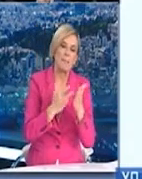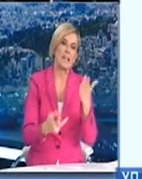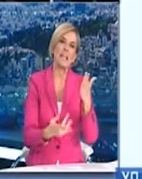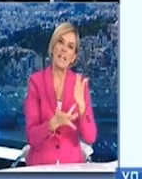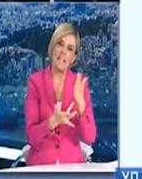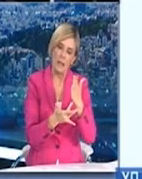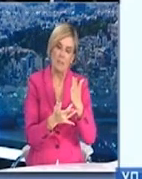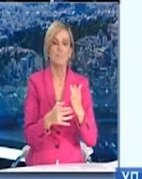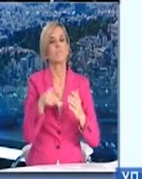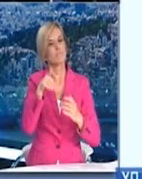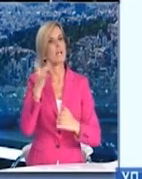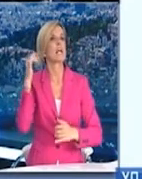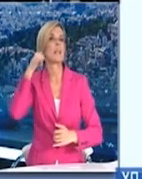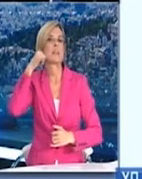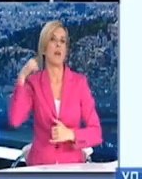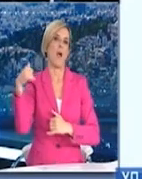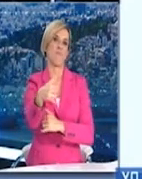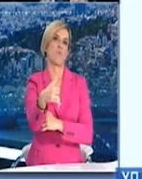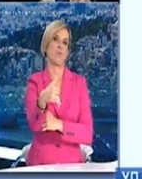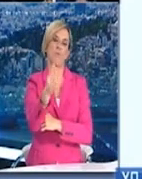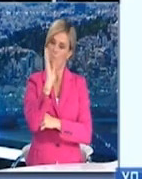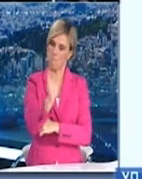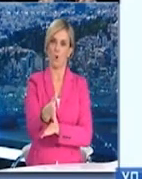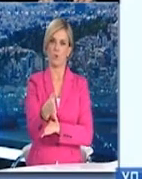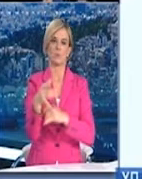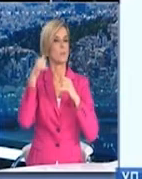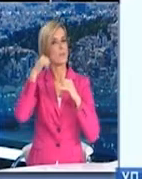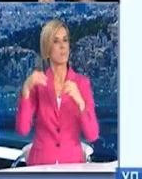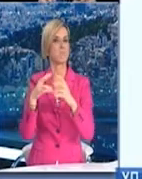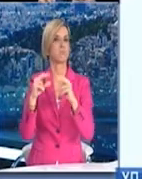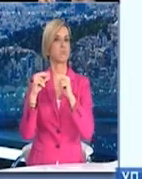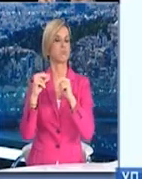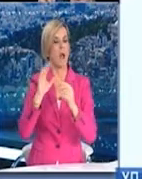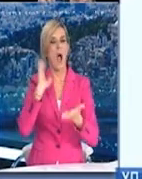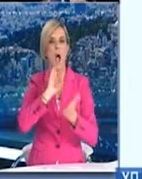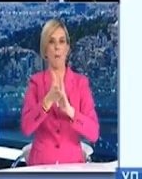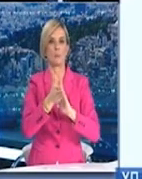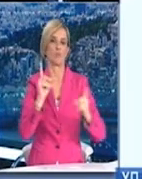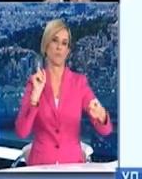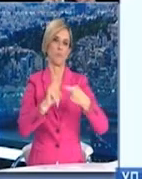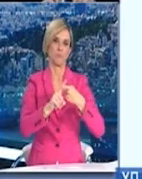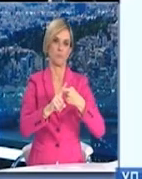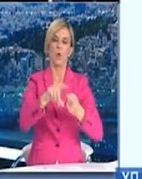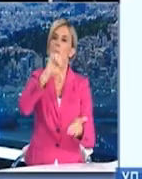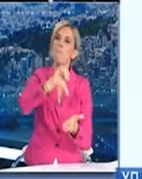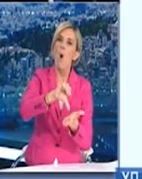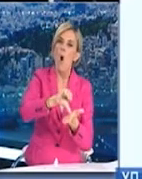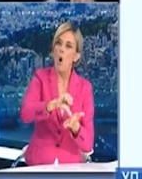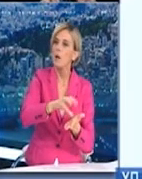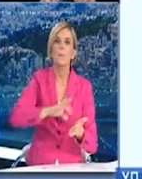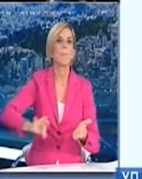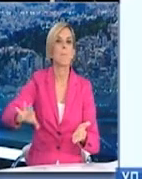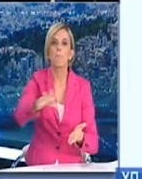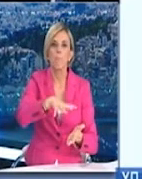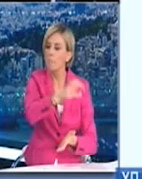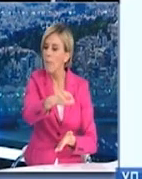τηλεφωνικά κέντρα στα οποία θα μπορεί να τηλεφωνήσει και να κλείσει το ραντεβού του στην πόλη του, κοντά στην περιοχή που μένει,